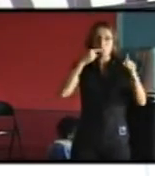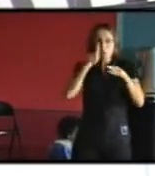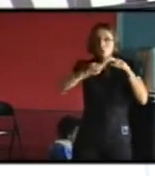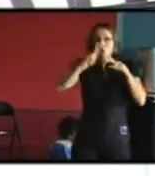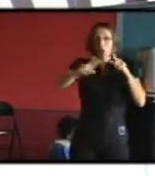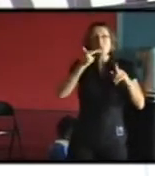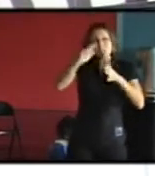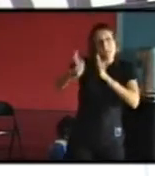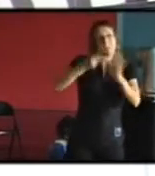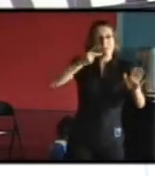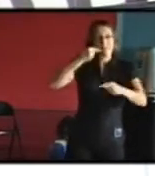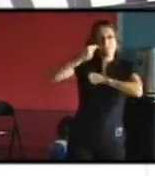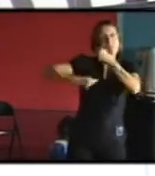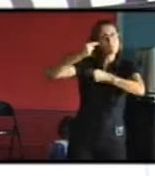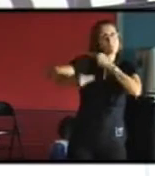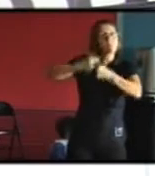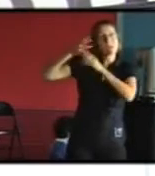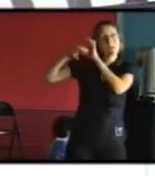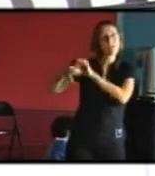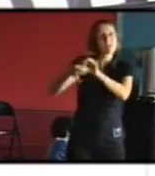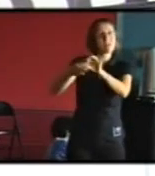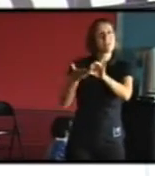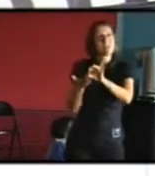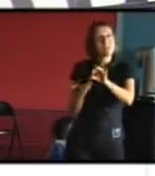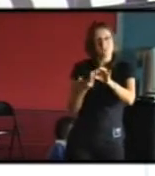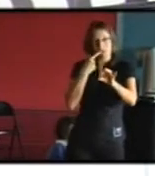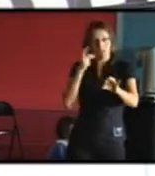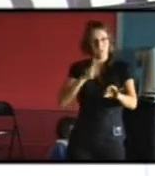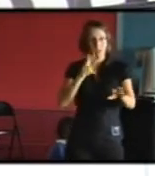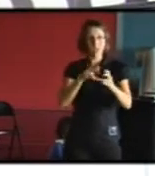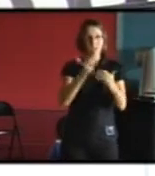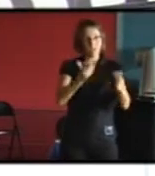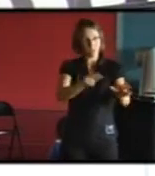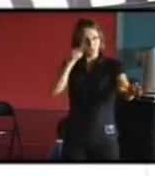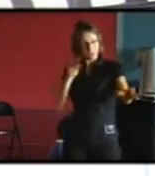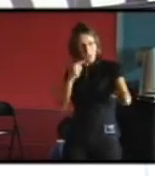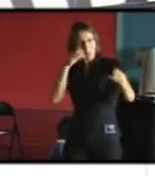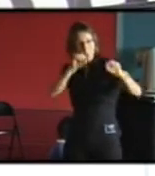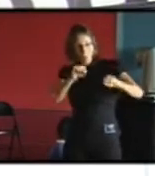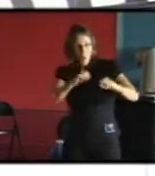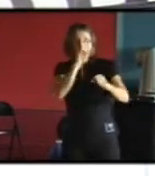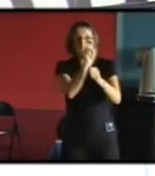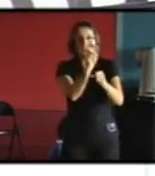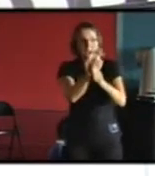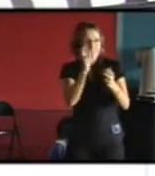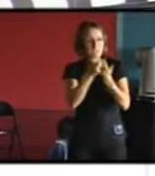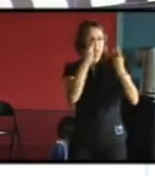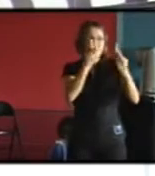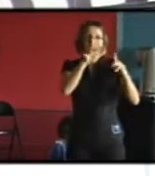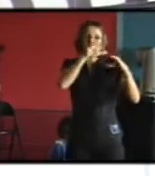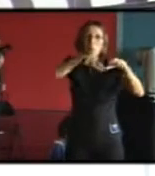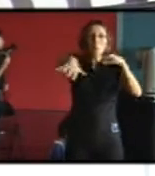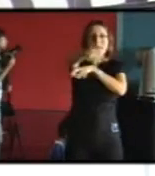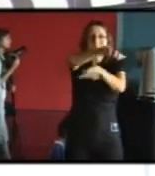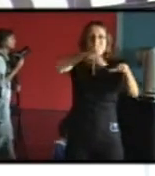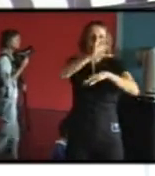elles montrent bien qu'à un moment donné on peut créer en conservant à la fois des éléments d'urbanisme mais aussi